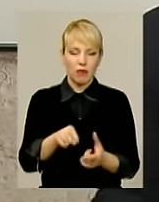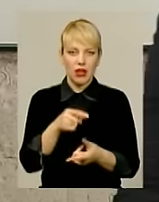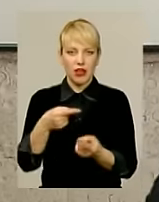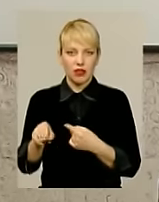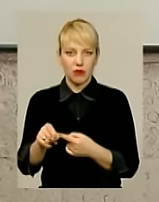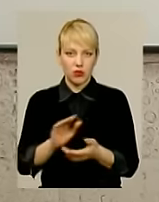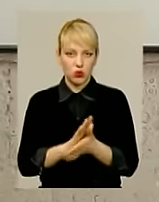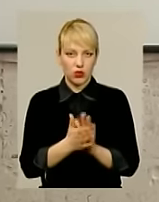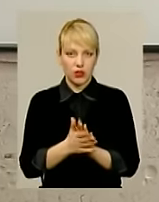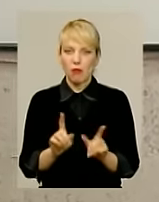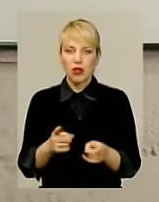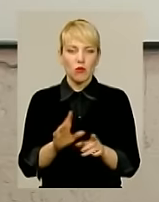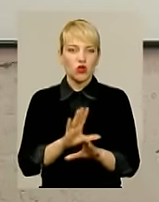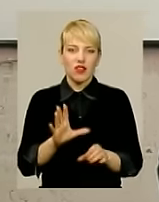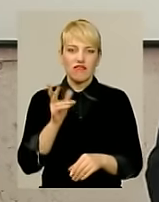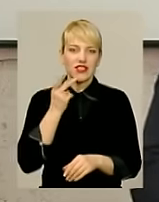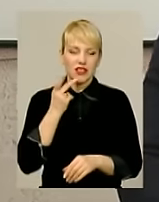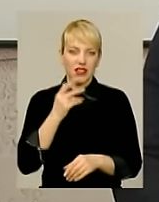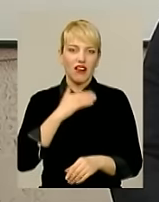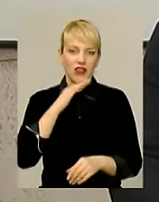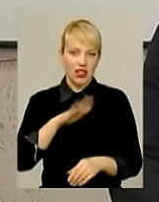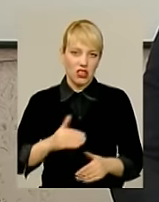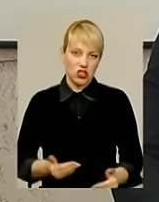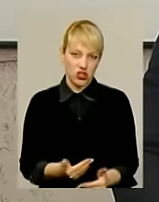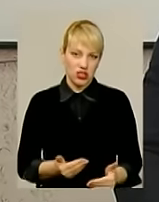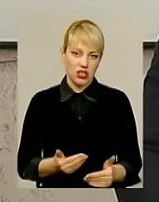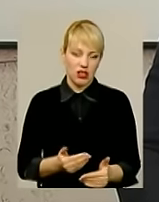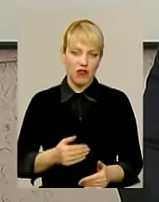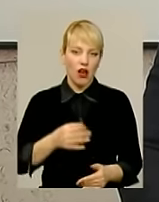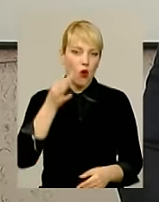«Потому що не завжди хватає жизненого опыта.